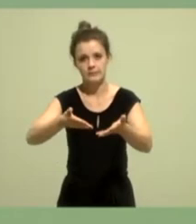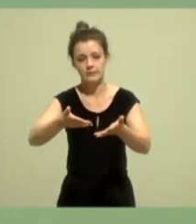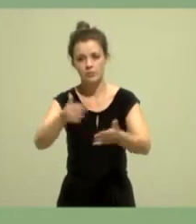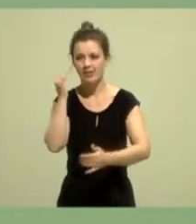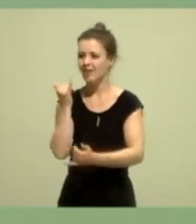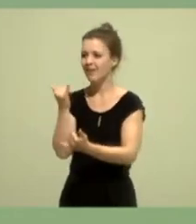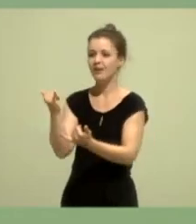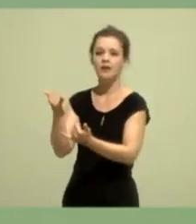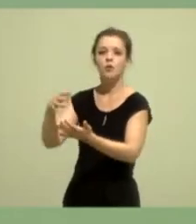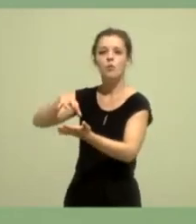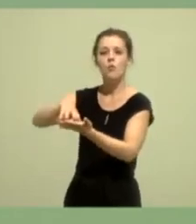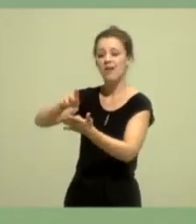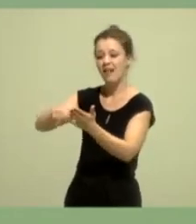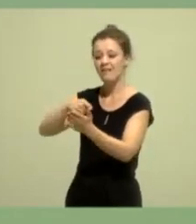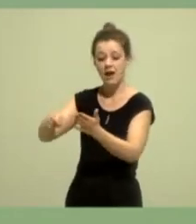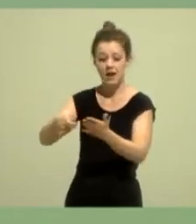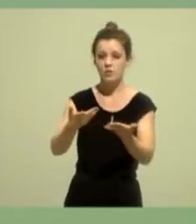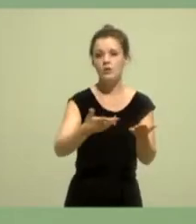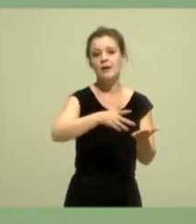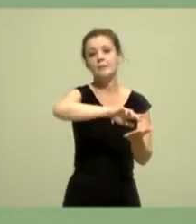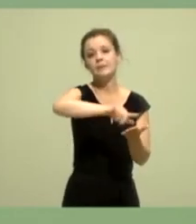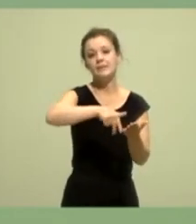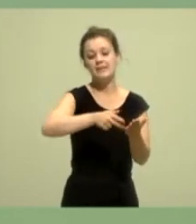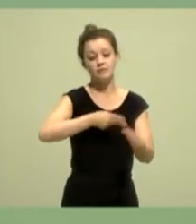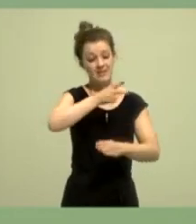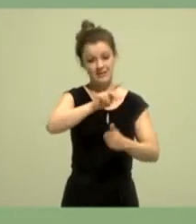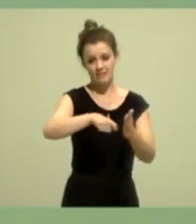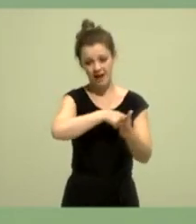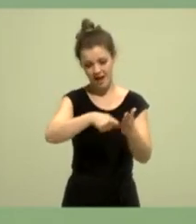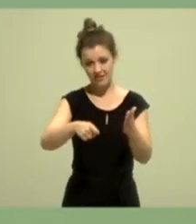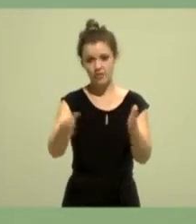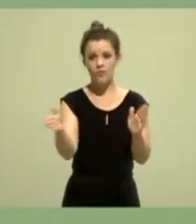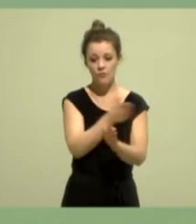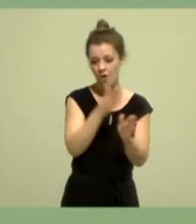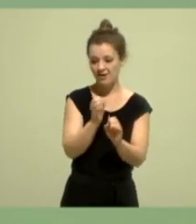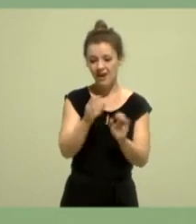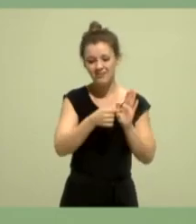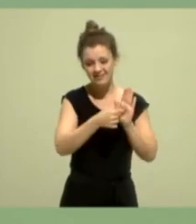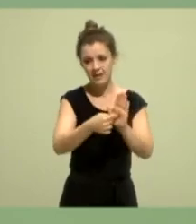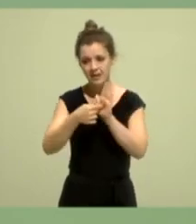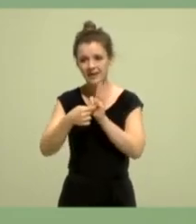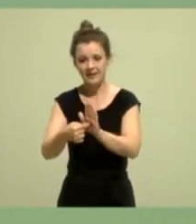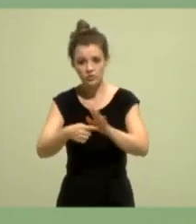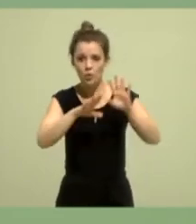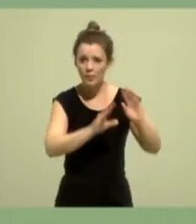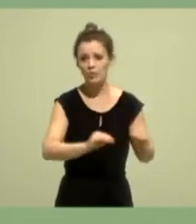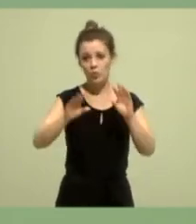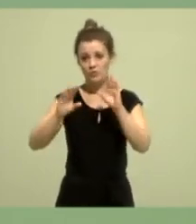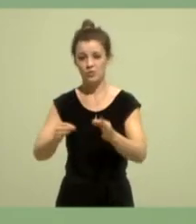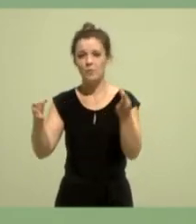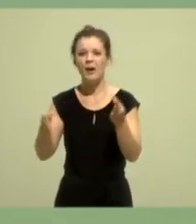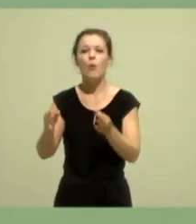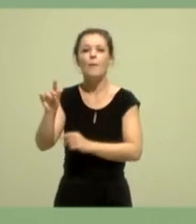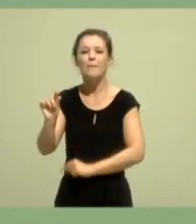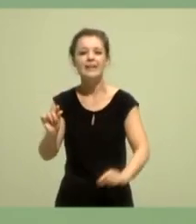Bezirksvertretungswahlen und so weiter und so fort, dass wir eben genau da das Frauenstatut auch anwenden. Und dass wir 50 Prozent, mindestens 50